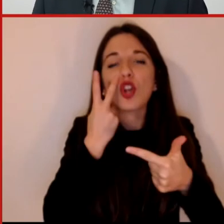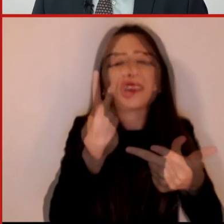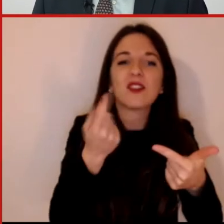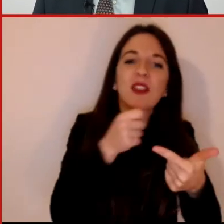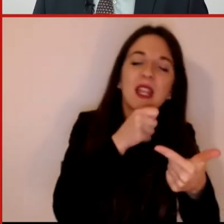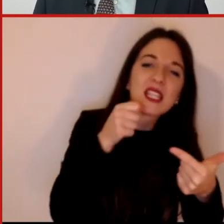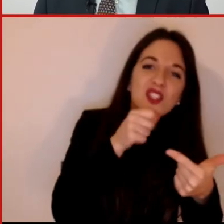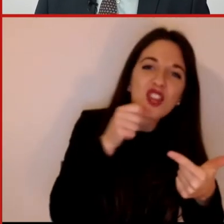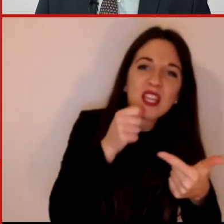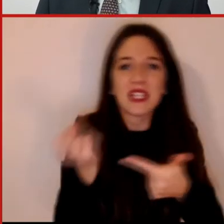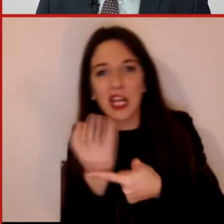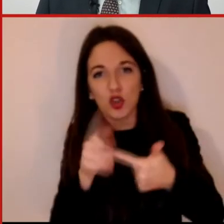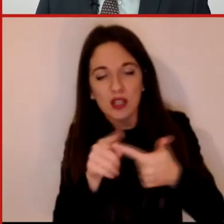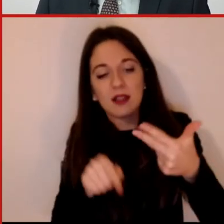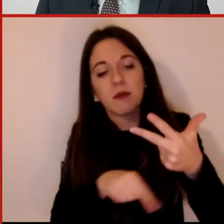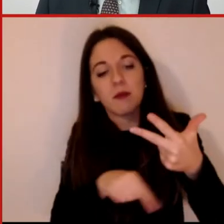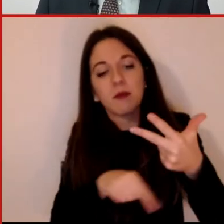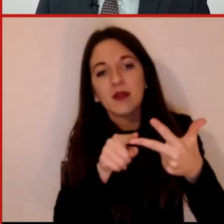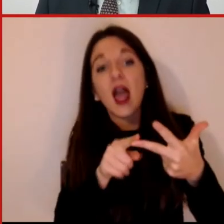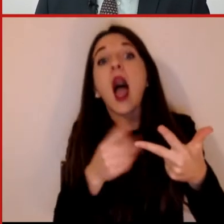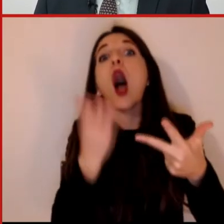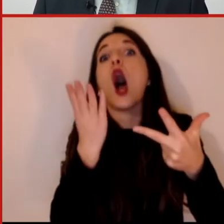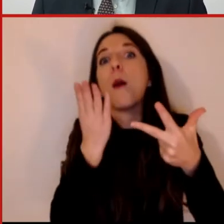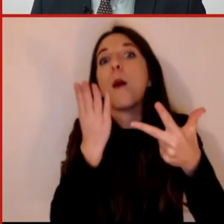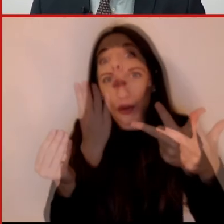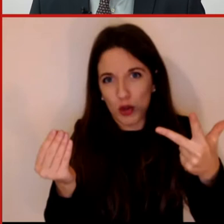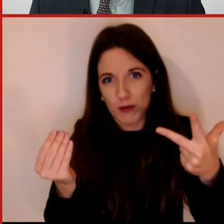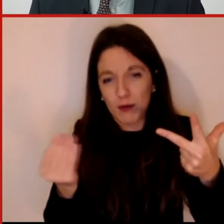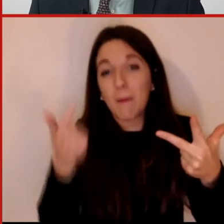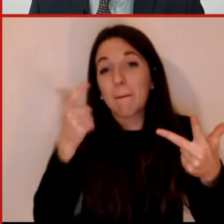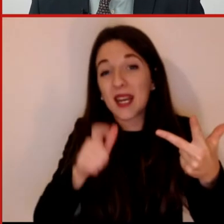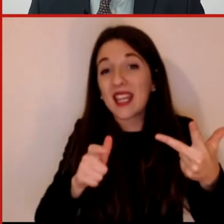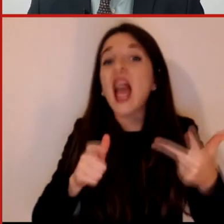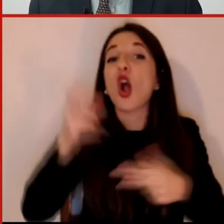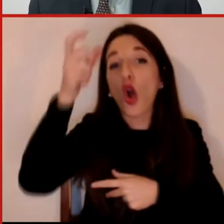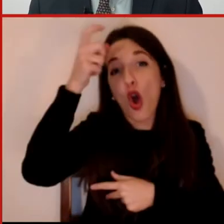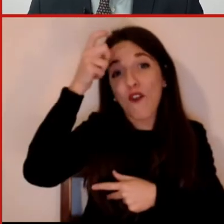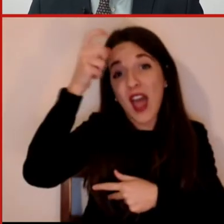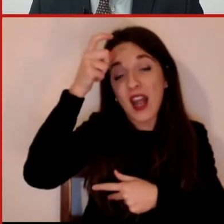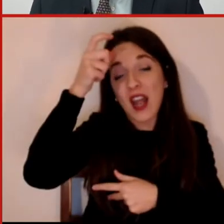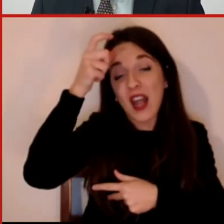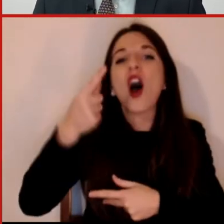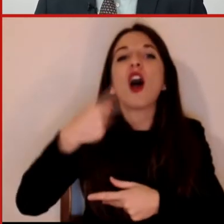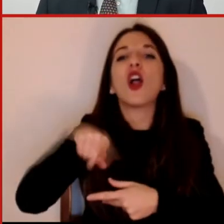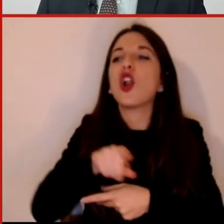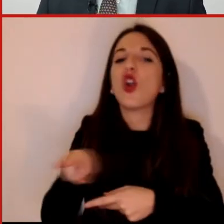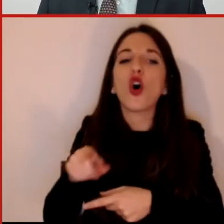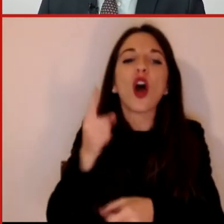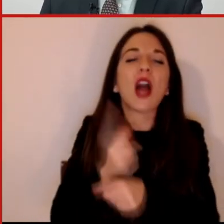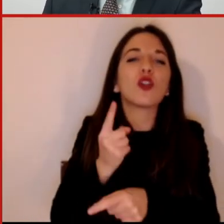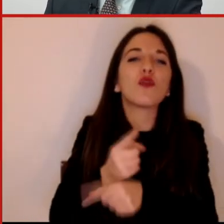molto i governi hanno agito solo in base ai dati il 22%. Anche qui professore le chiedo una sua